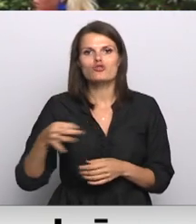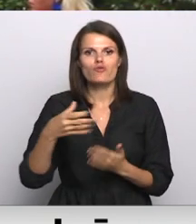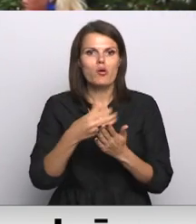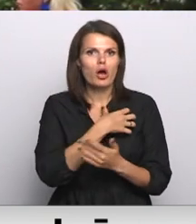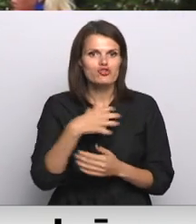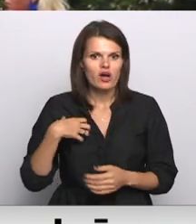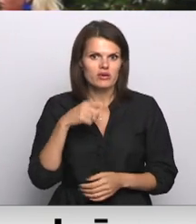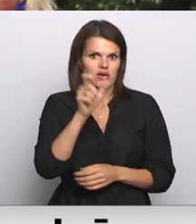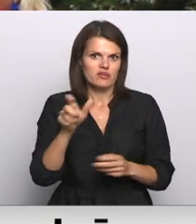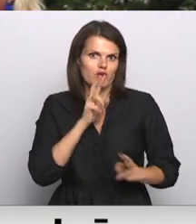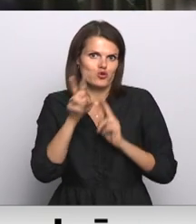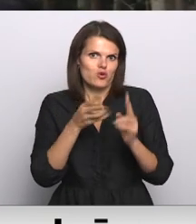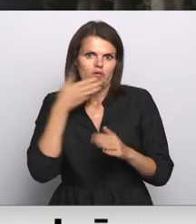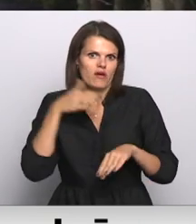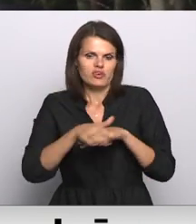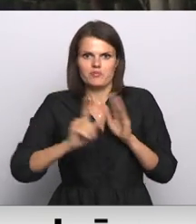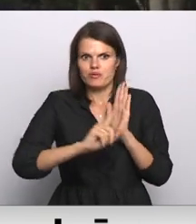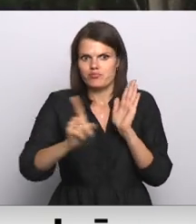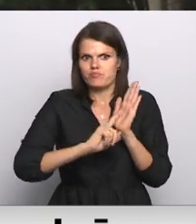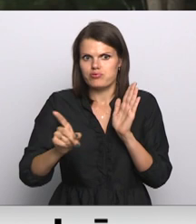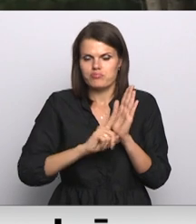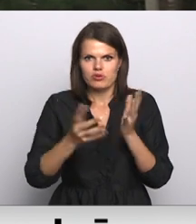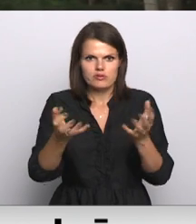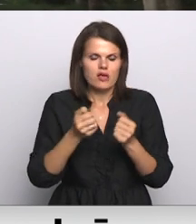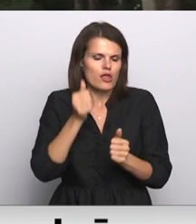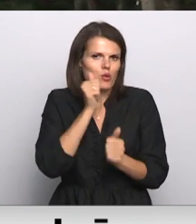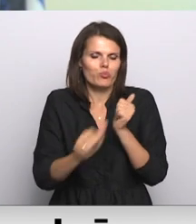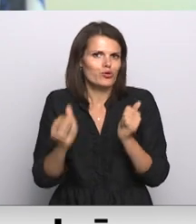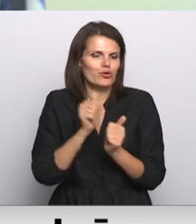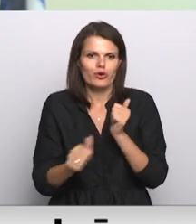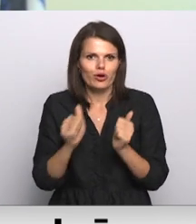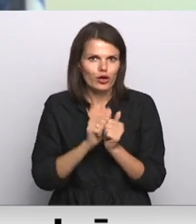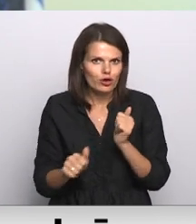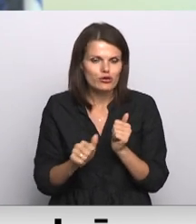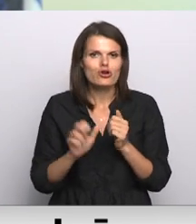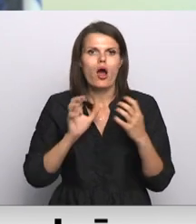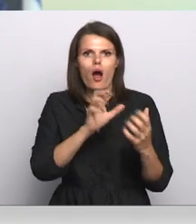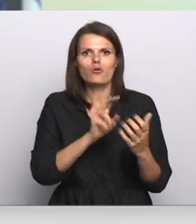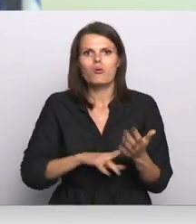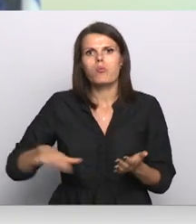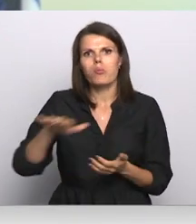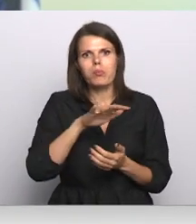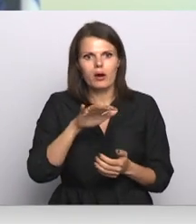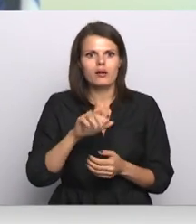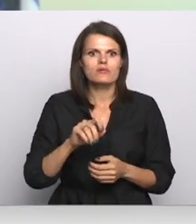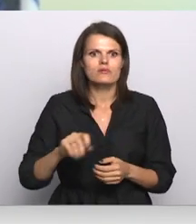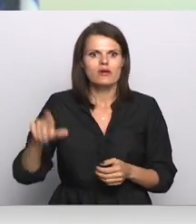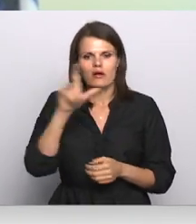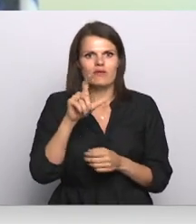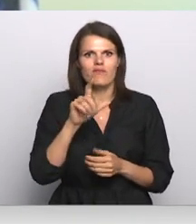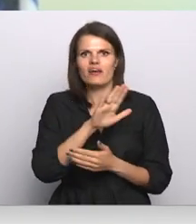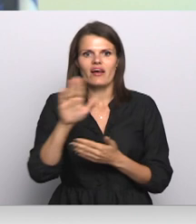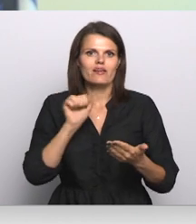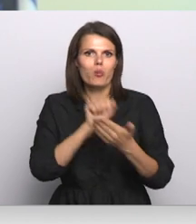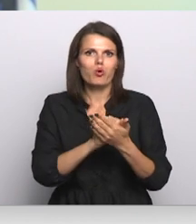kur iedzīvotājs sūdzības par neizpildītajiem reisiem tiekot saņemtas joprojām. Autobusu parks vairāk nepulicēja